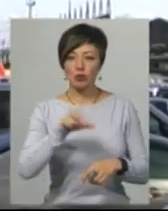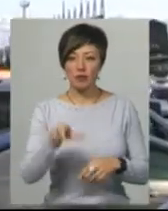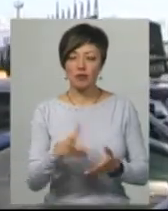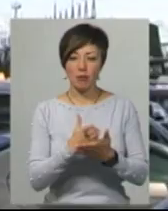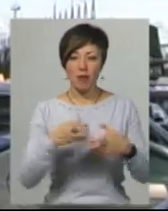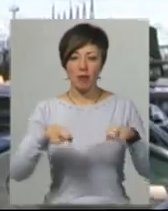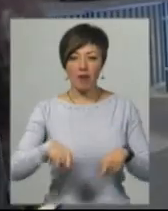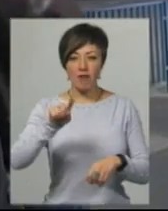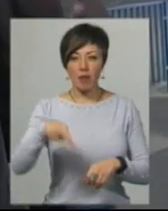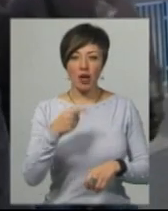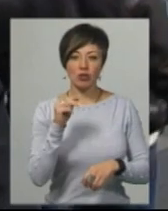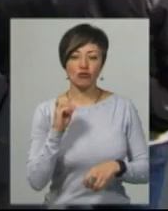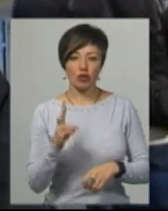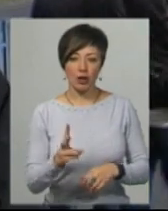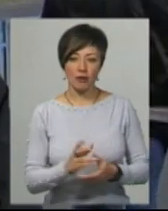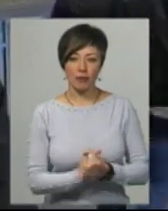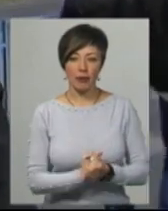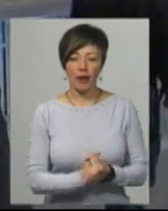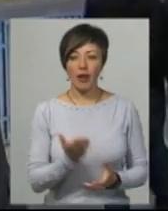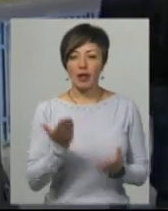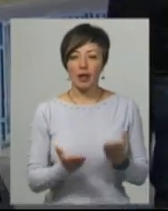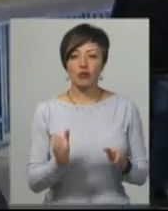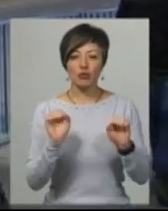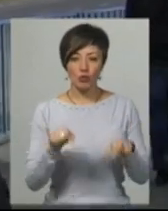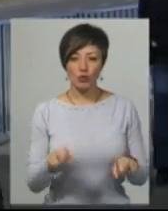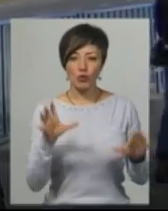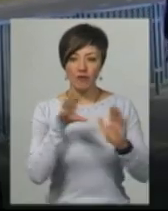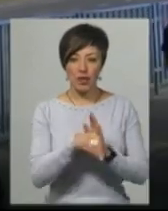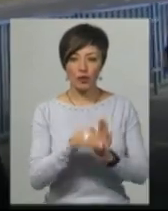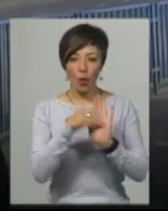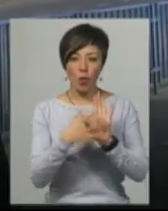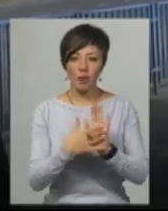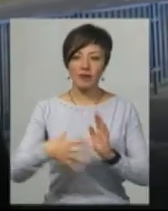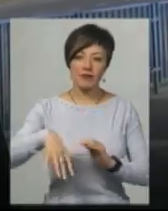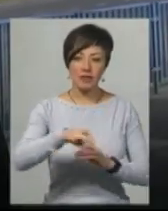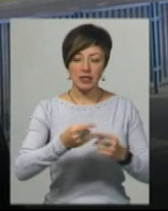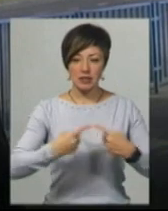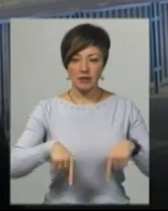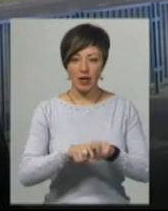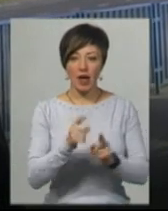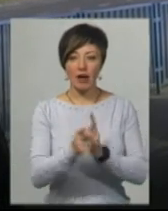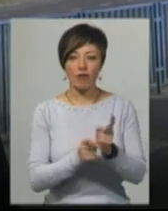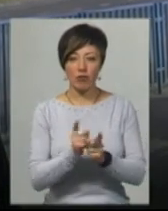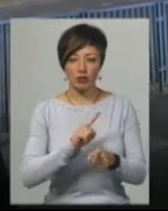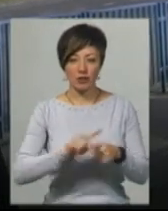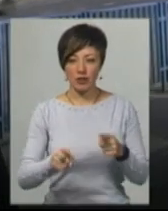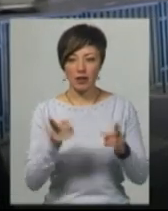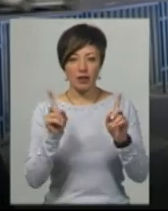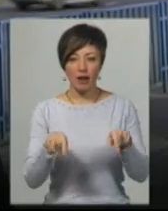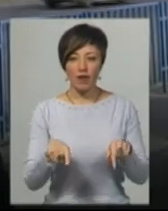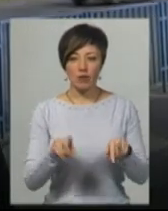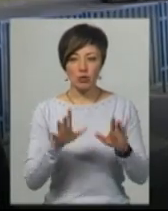право вимагати чек. Якщо зможуть ввести облік всіх сферах, ви знаєте, реформи підуть так швидко, що ми просто навіть